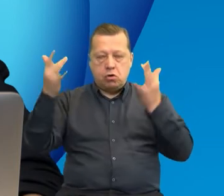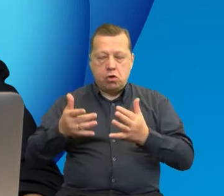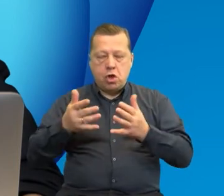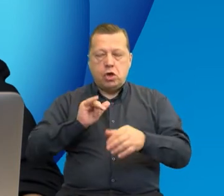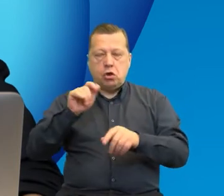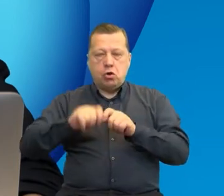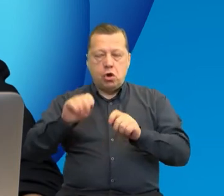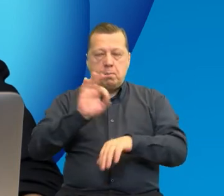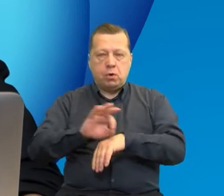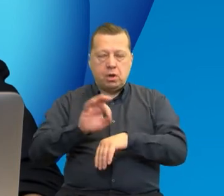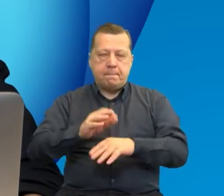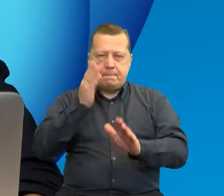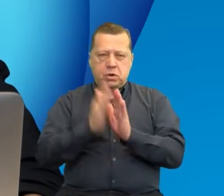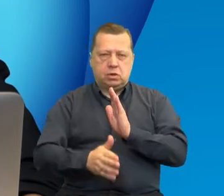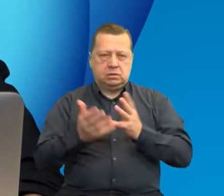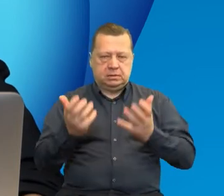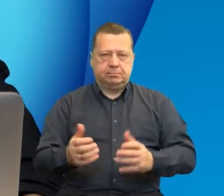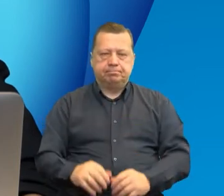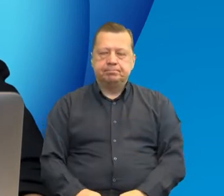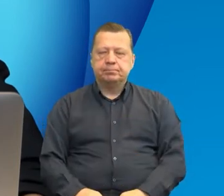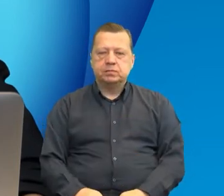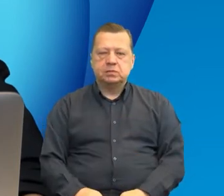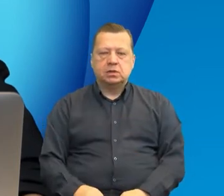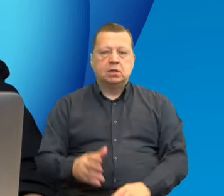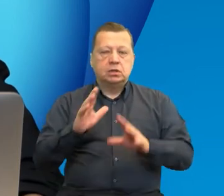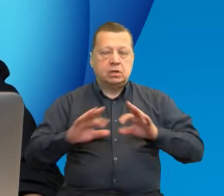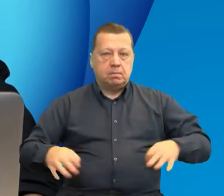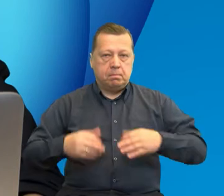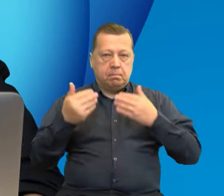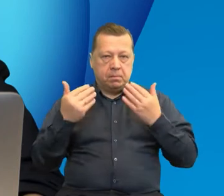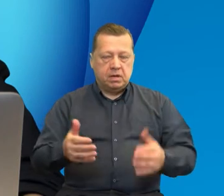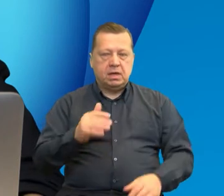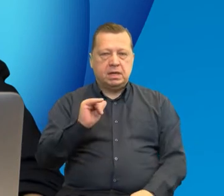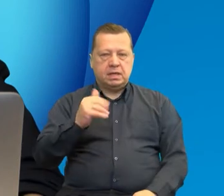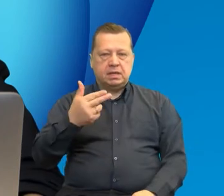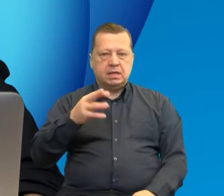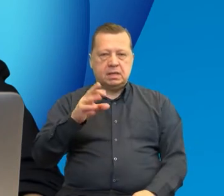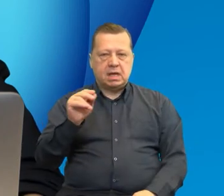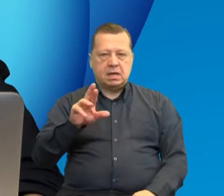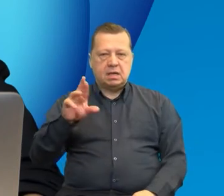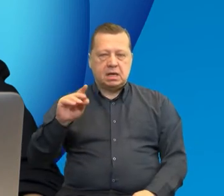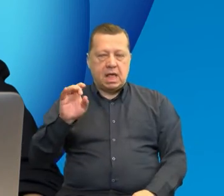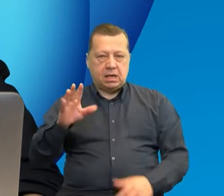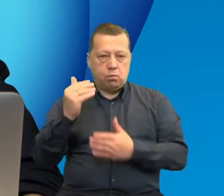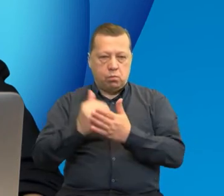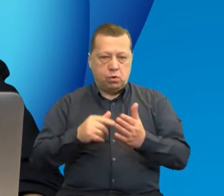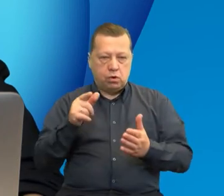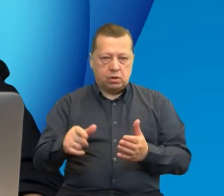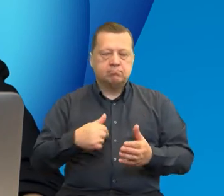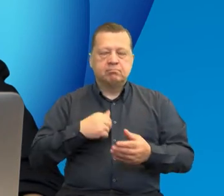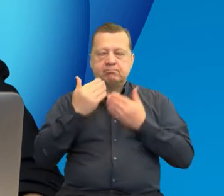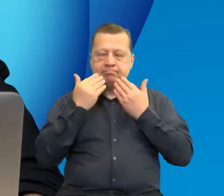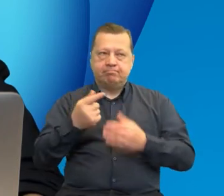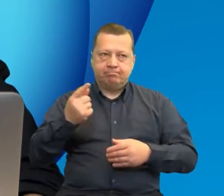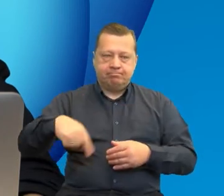projektów. Szanowni Państwo, beneficjenci programów Interreg, cenimy Państwa inwencje, nowatorstwo,